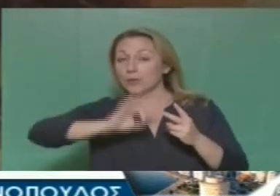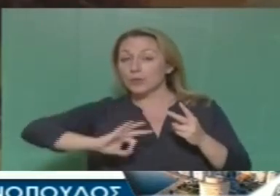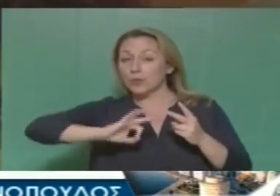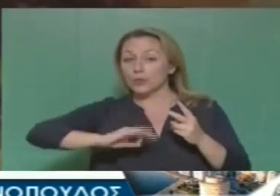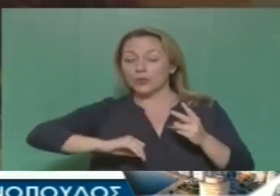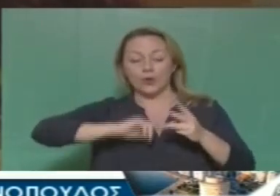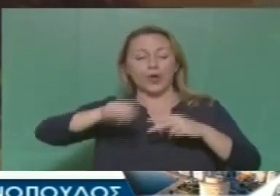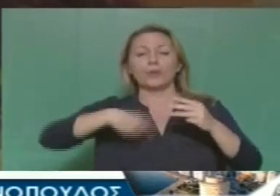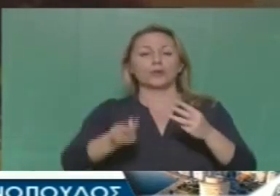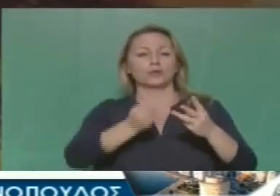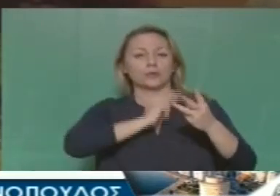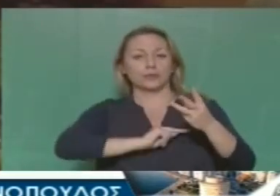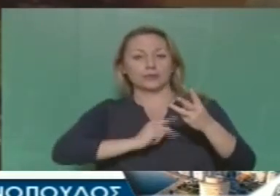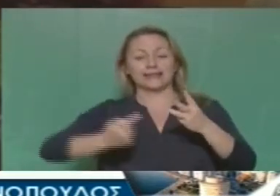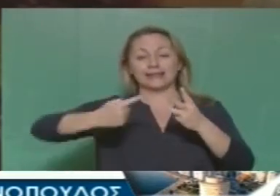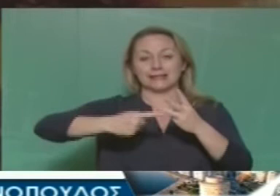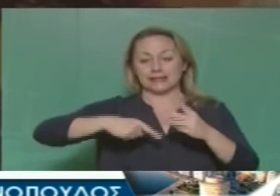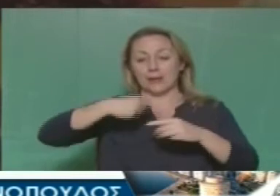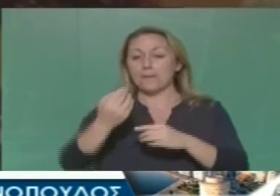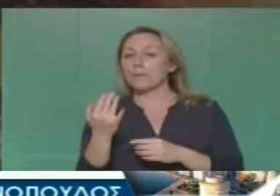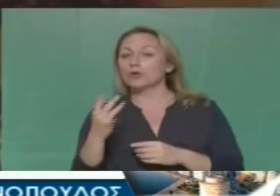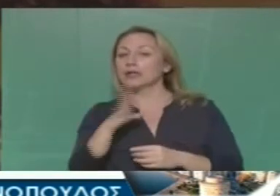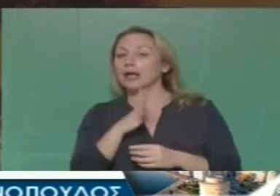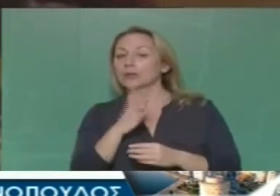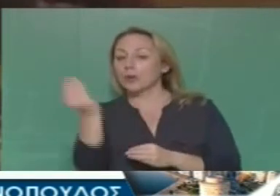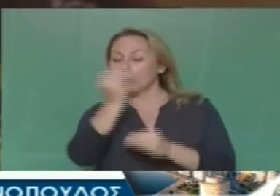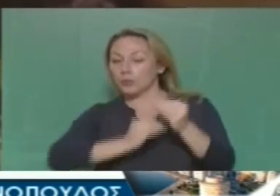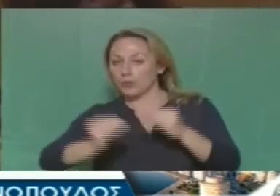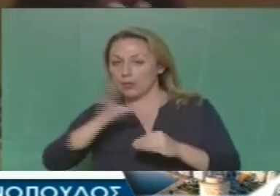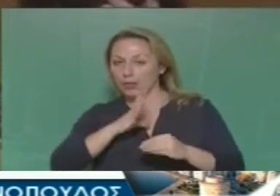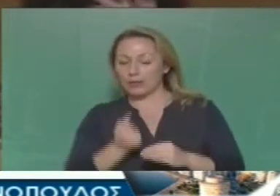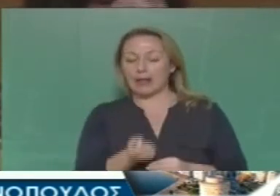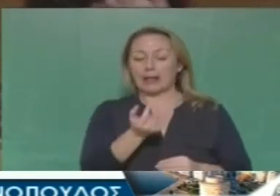ποιοι ωφελούνται και πόσοι ωφελούνται από αυτά. Η πλειοψηφία ή η μειοψηφία.